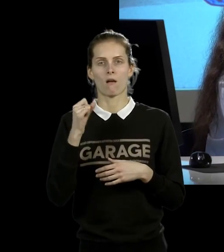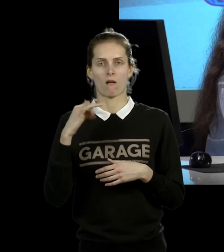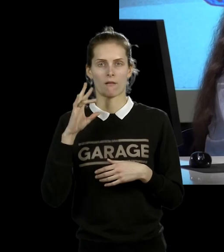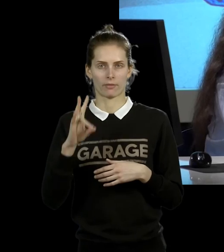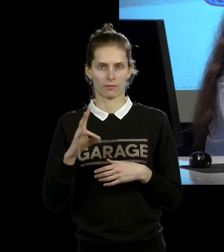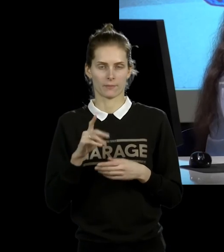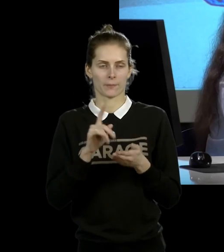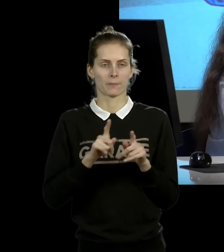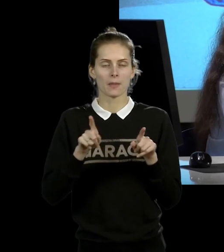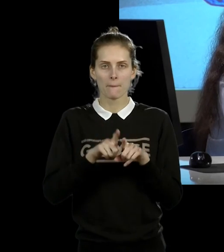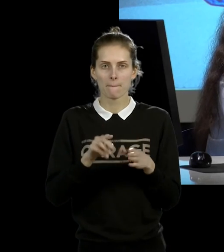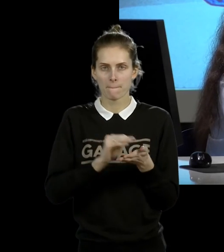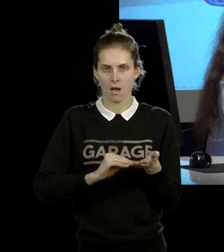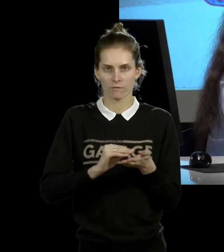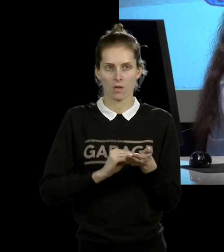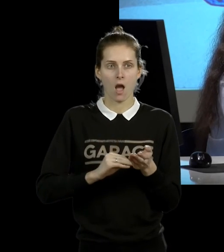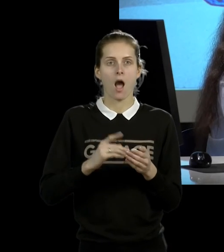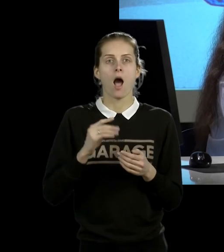длился 8 часов.